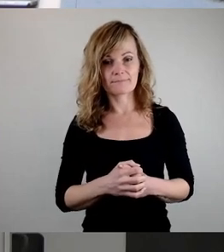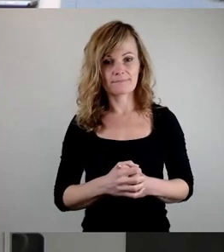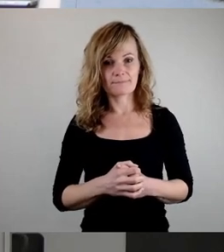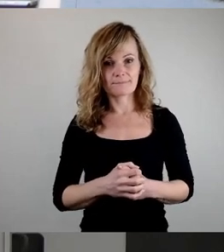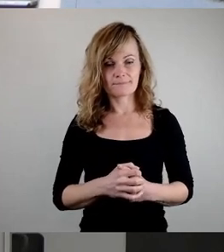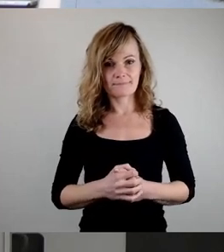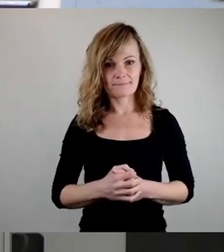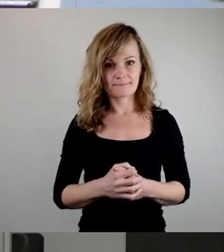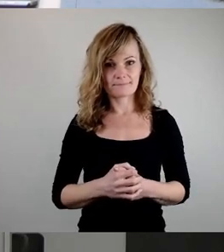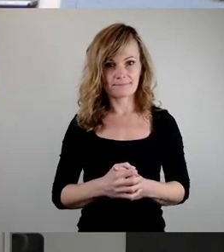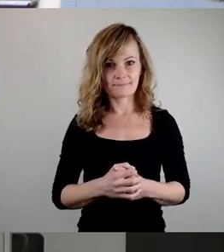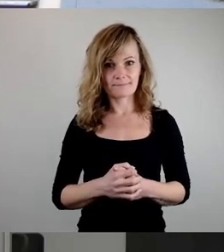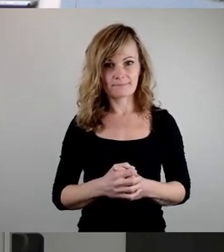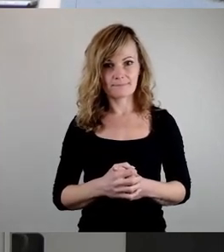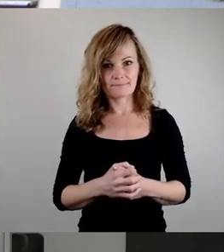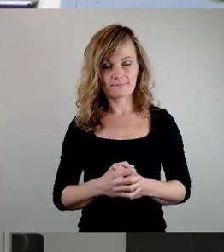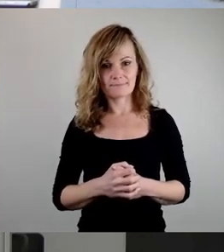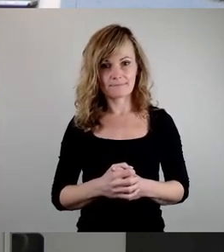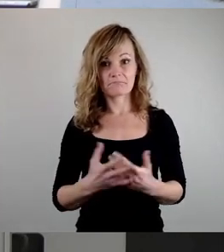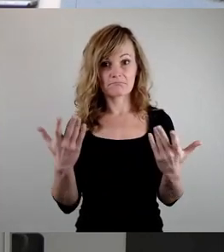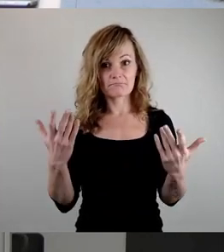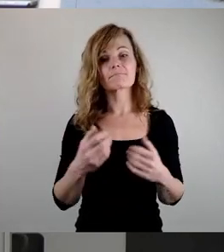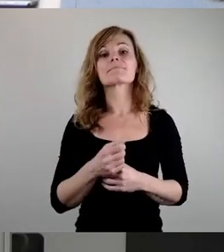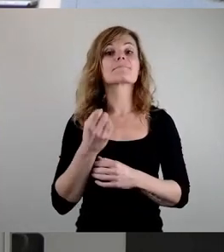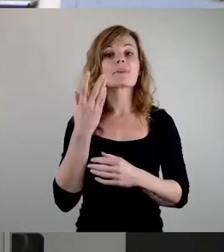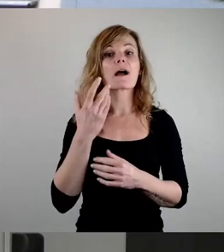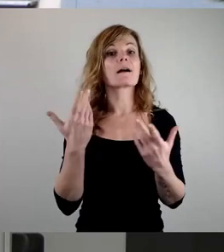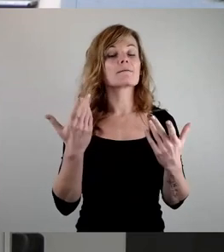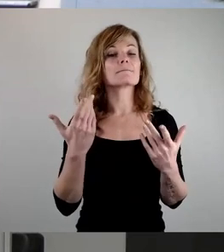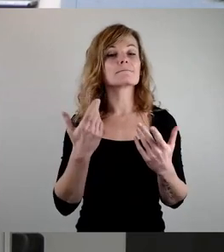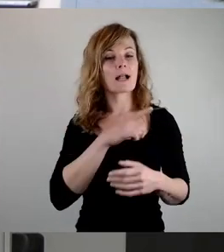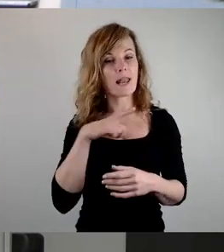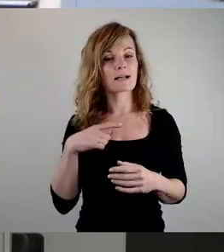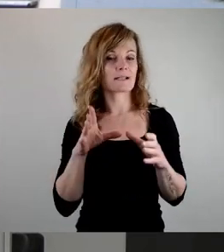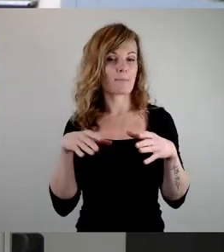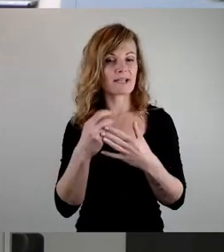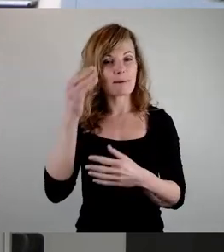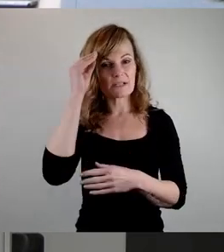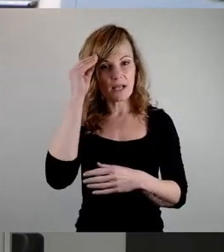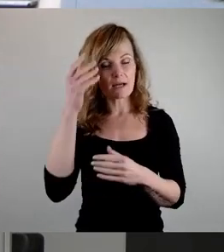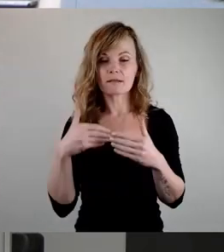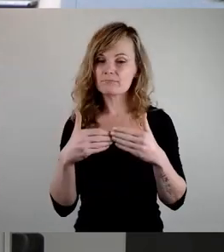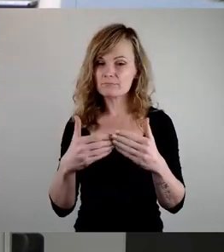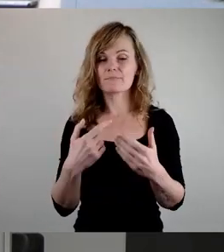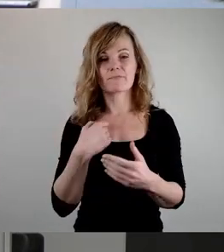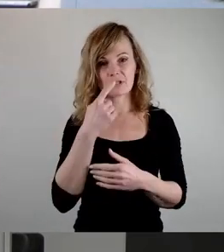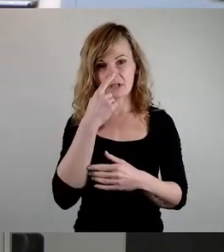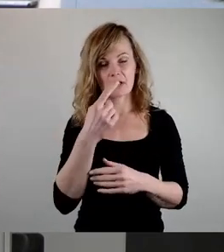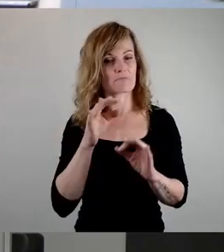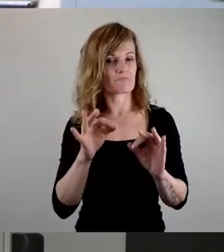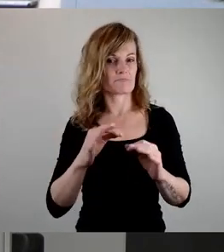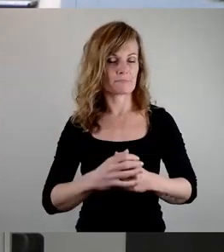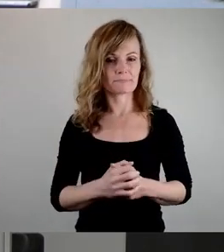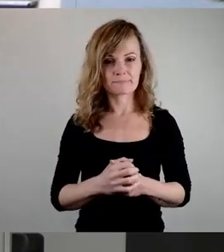Natürlich finden wir längeres gemeinsames Lernen sinnvoll. Was den Antrag betrifft,